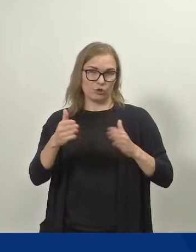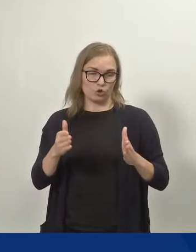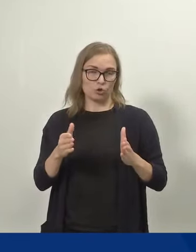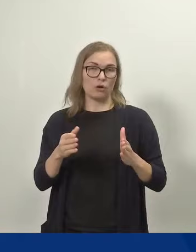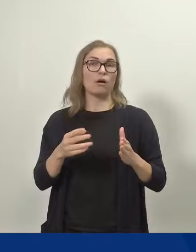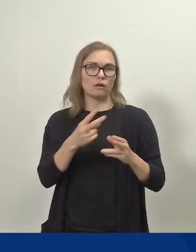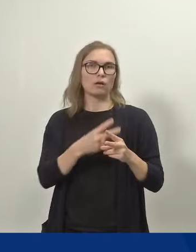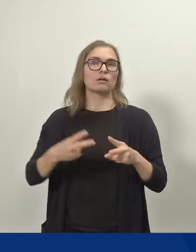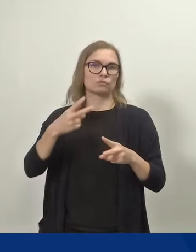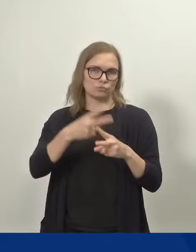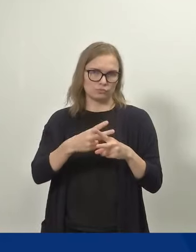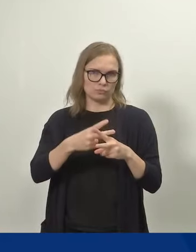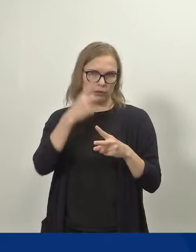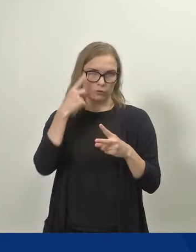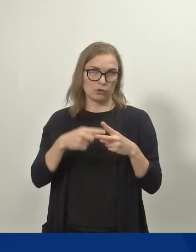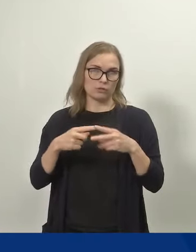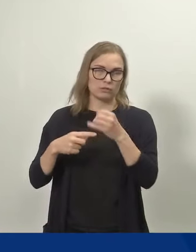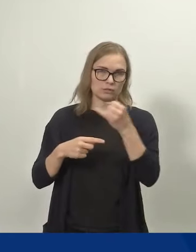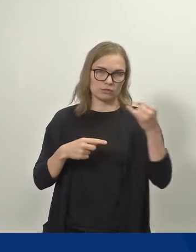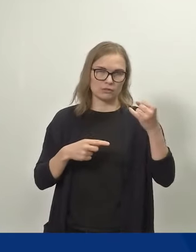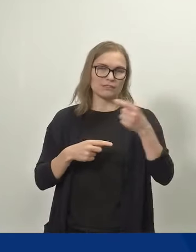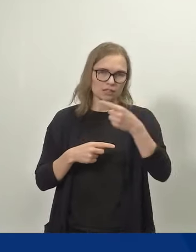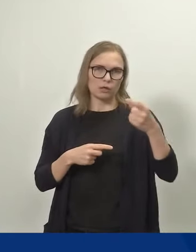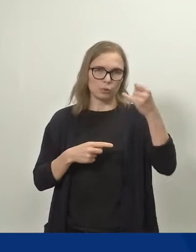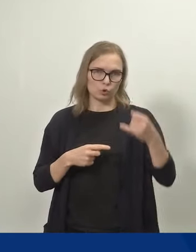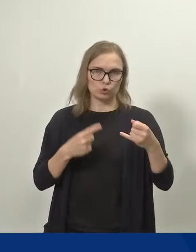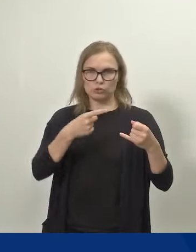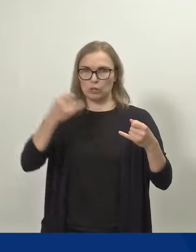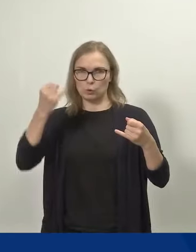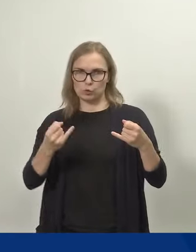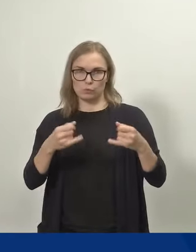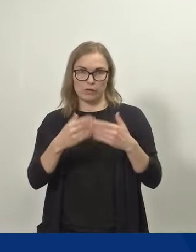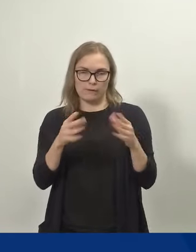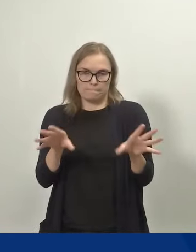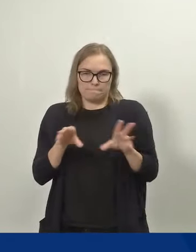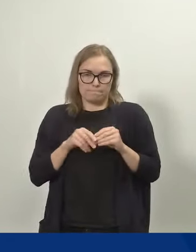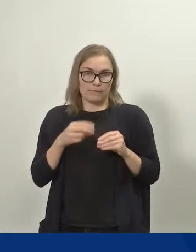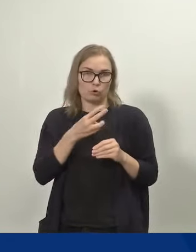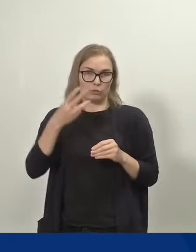eli 160 plus 160 päivää.